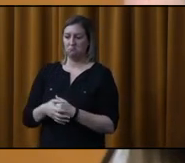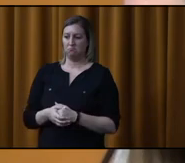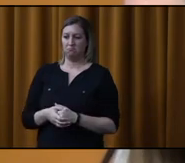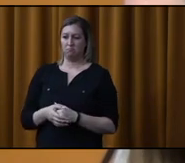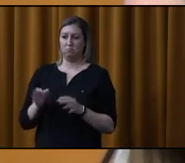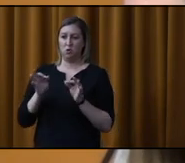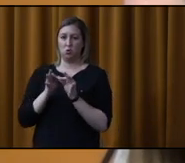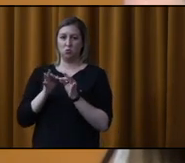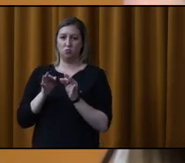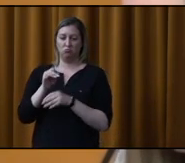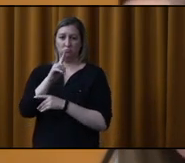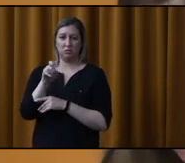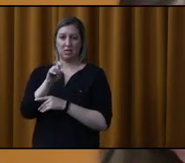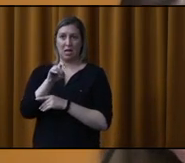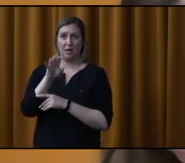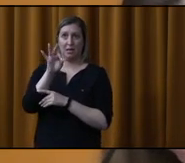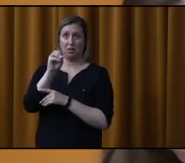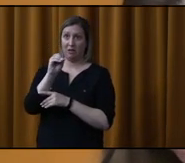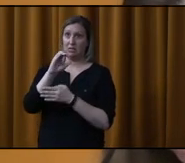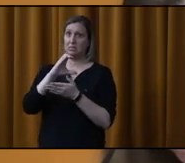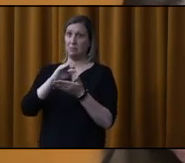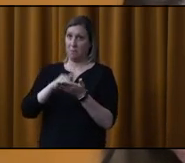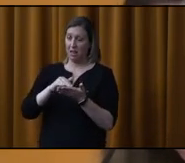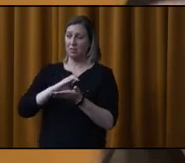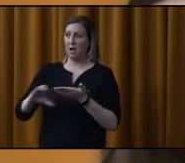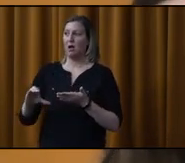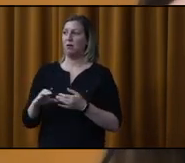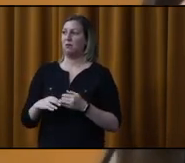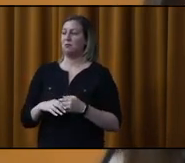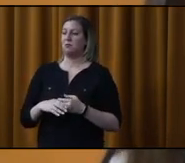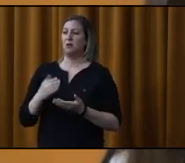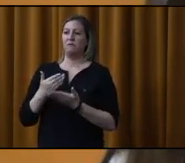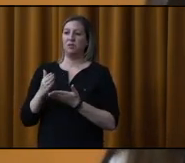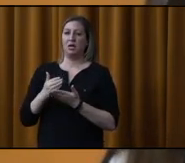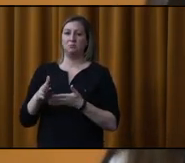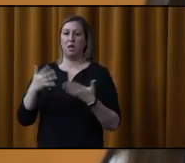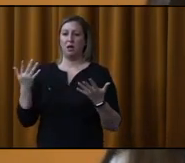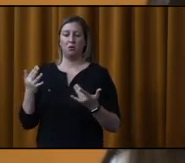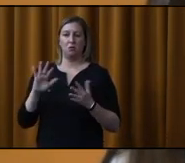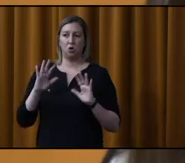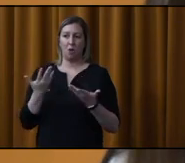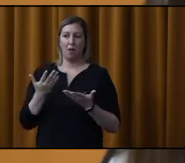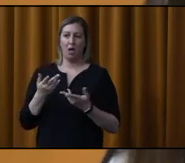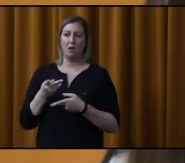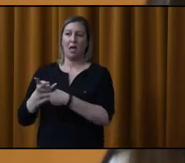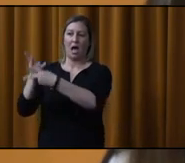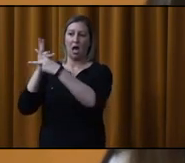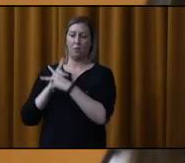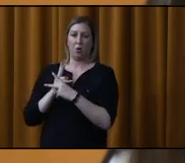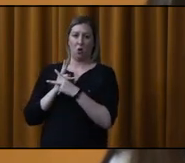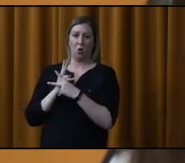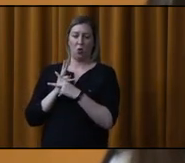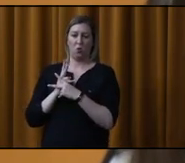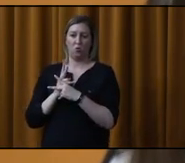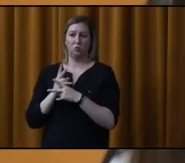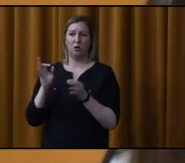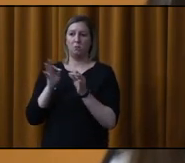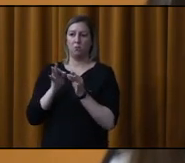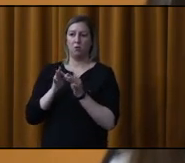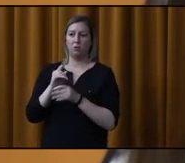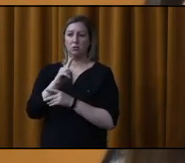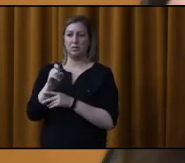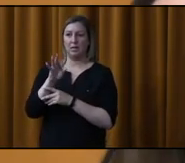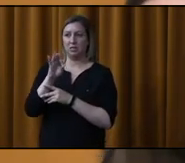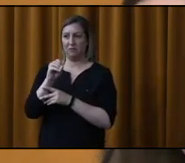Le coût est de 190 000 $. Le mode de financement, un emprunt par émission d'obligation d'un montant de